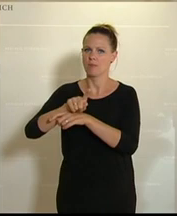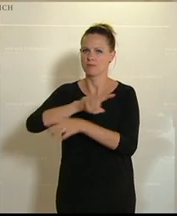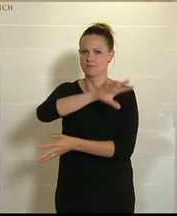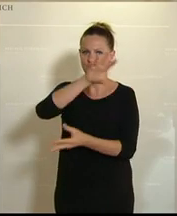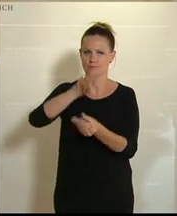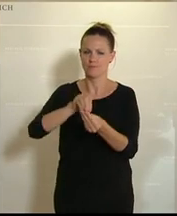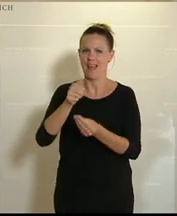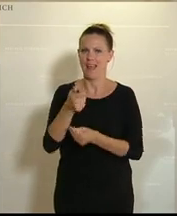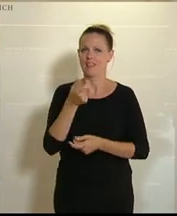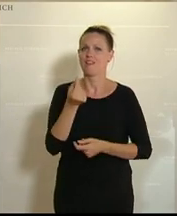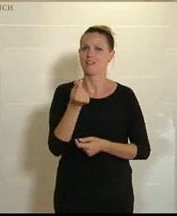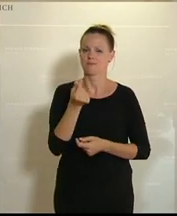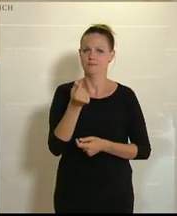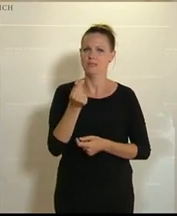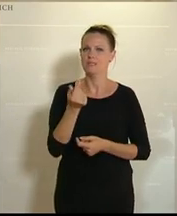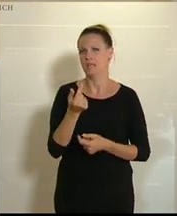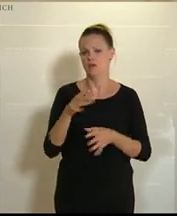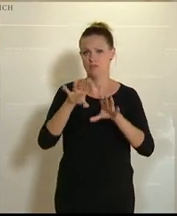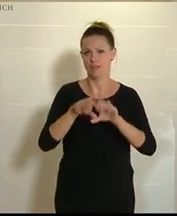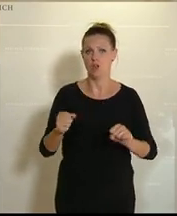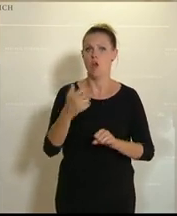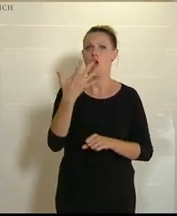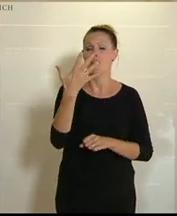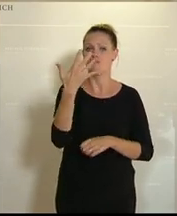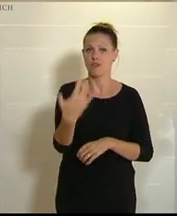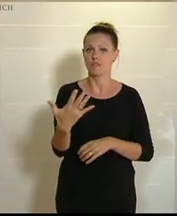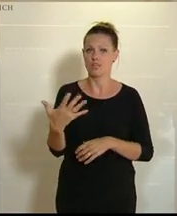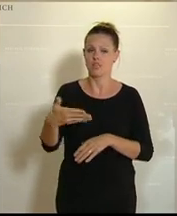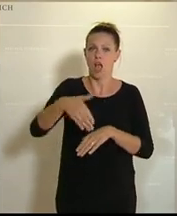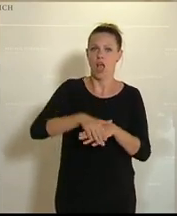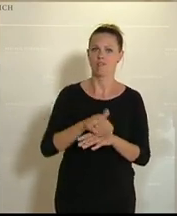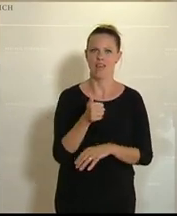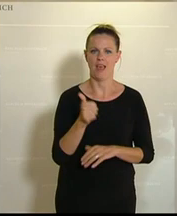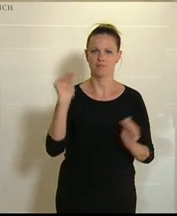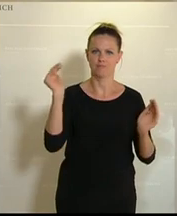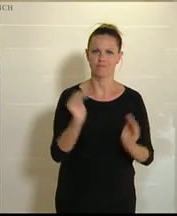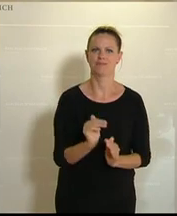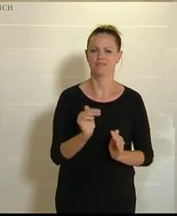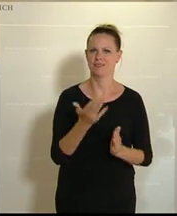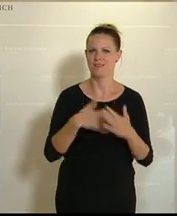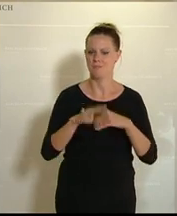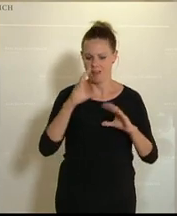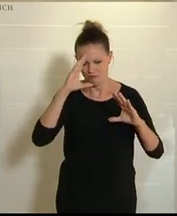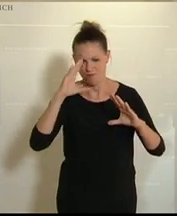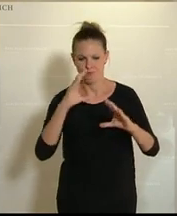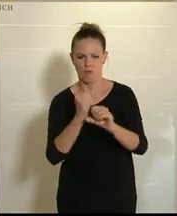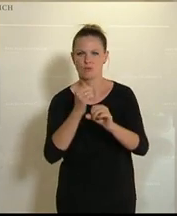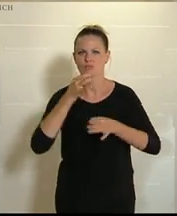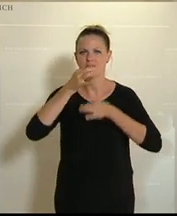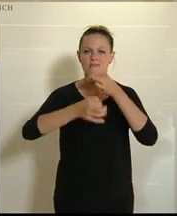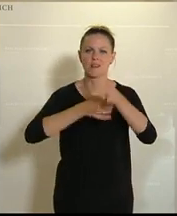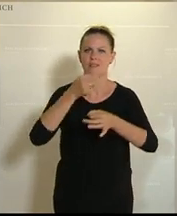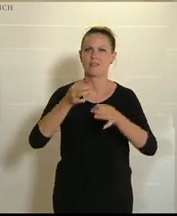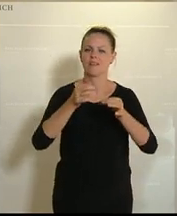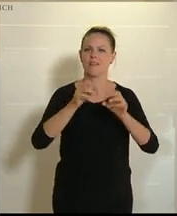Finanzierungsvereinbarung. Aus 50 wird eins. Das ermöglicht natürlich eine wesentlich stärkere Fokussierung auf die strategischen